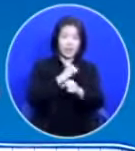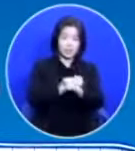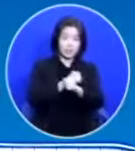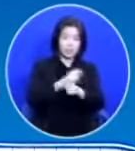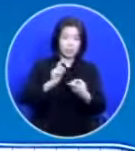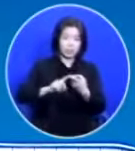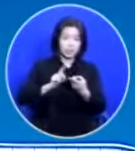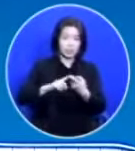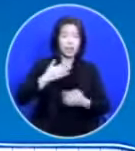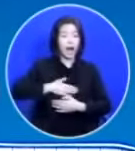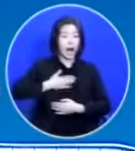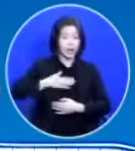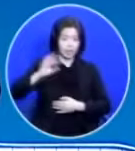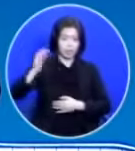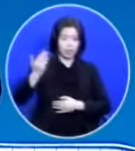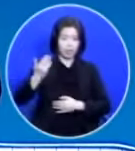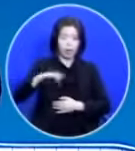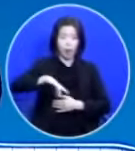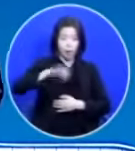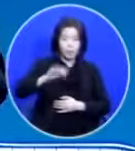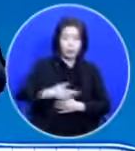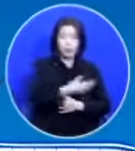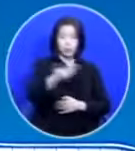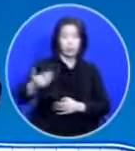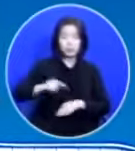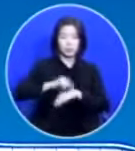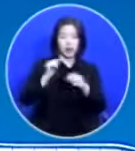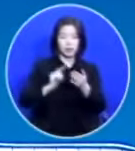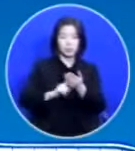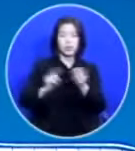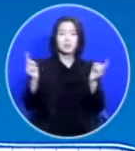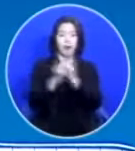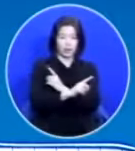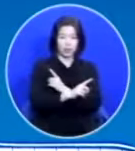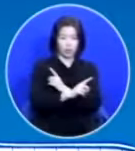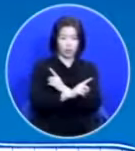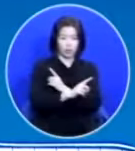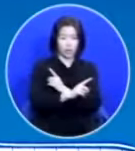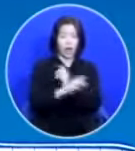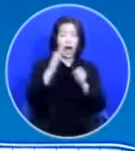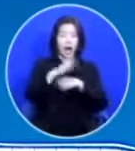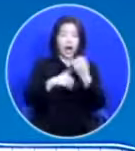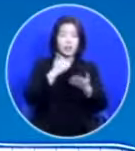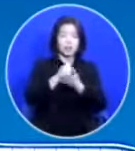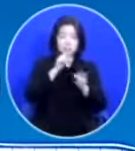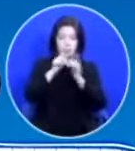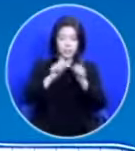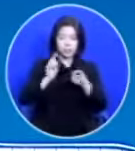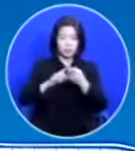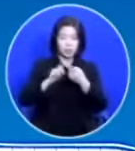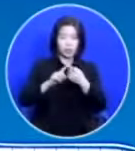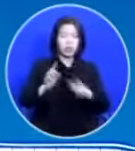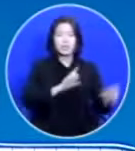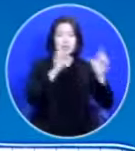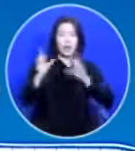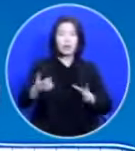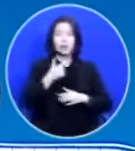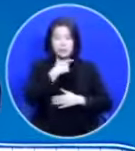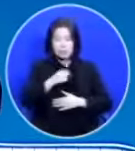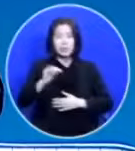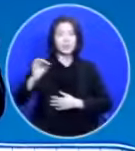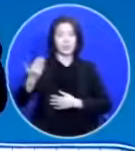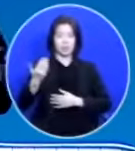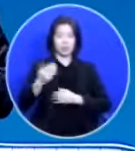아셔야 됩니다 먼저 여러분의 마음이 바뀝니다 하나님의 말씀대로 살고 싶어지게 되는 거예요